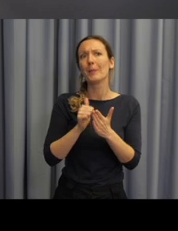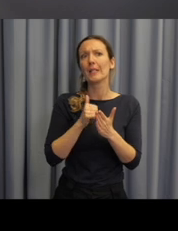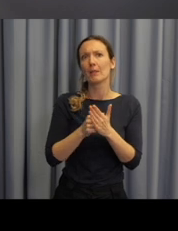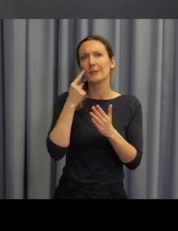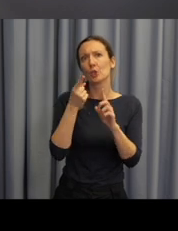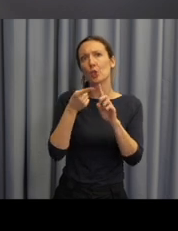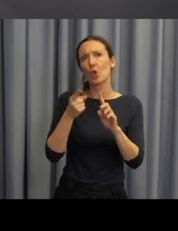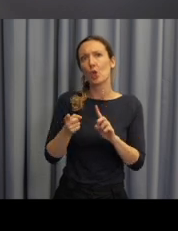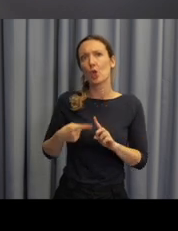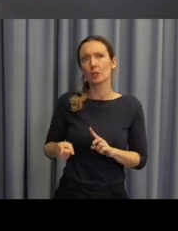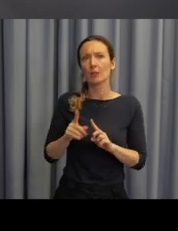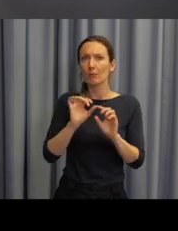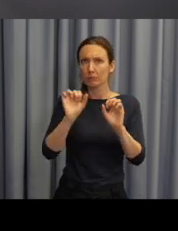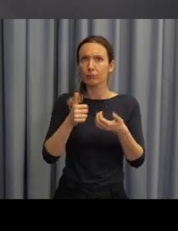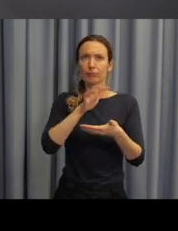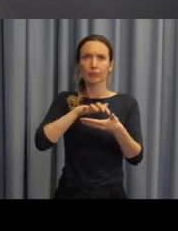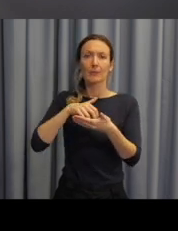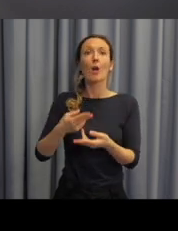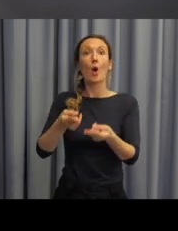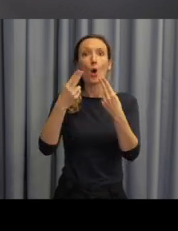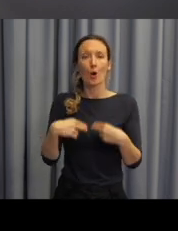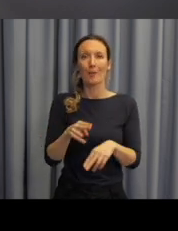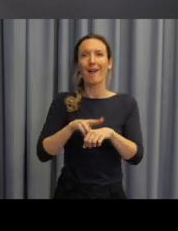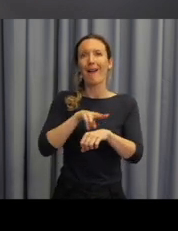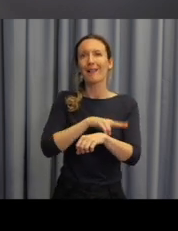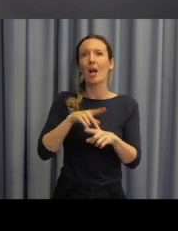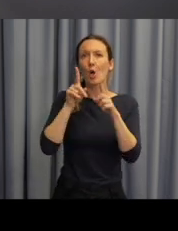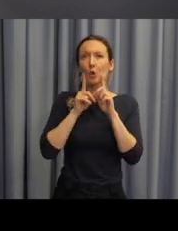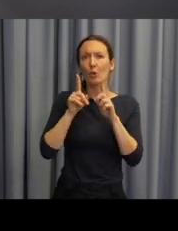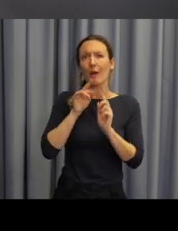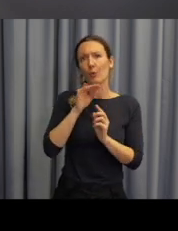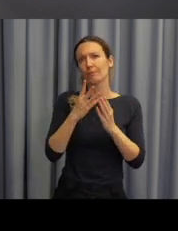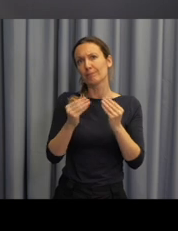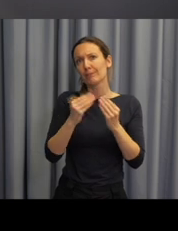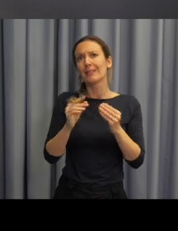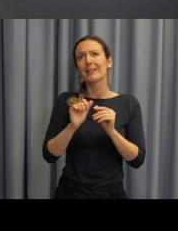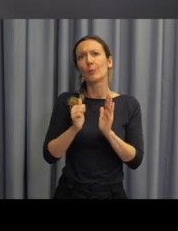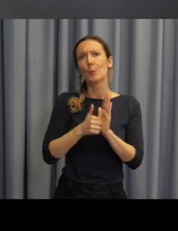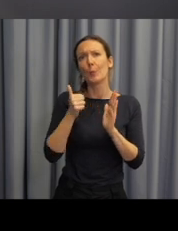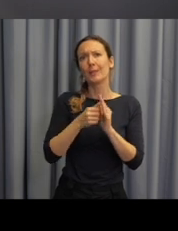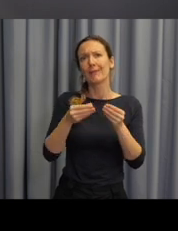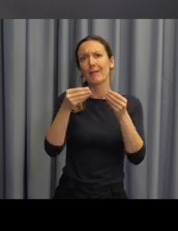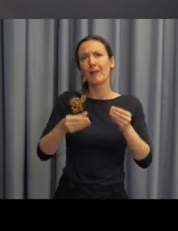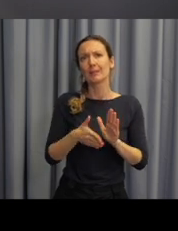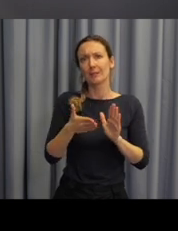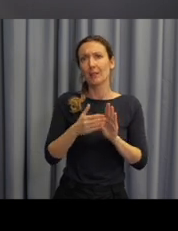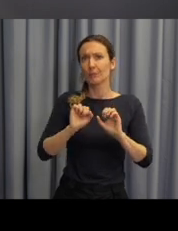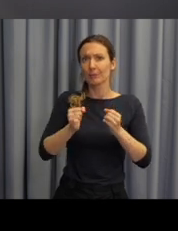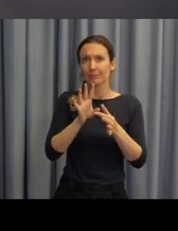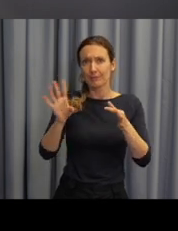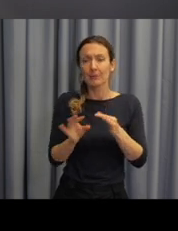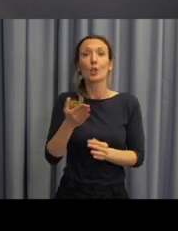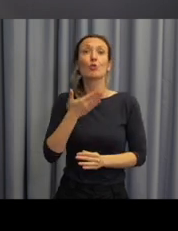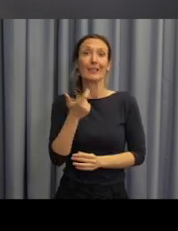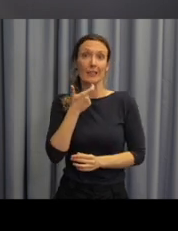Anu Cíchovou Hronovou poprosím o prezentaci dalších publikací, které vznikly v rámci NPI a které se vztahují k